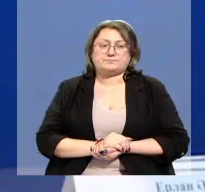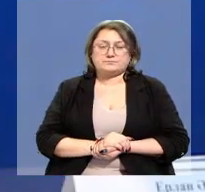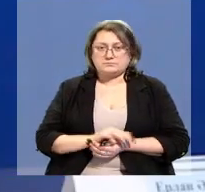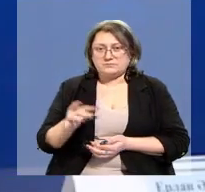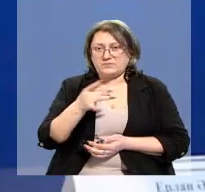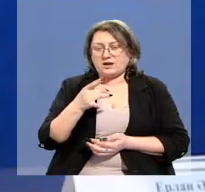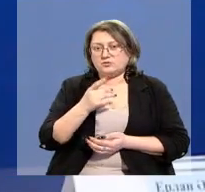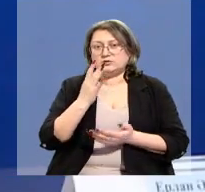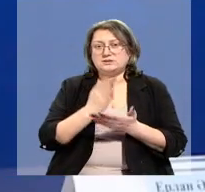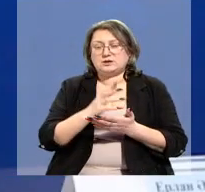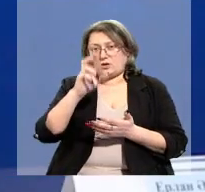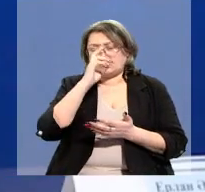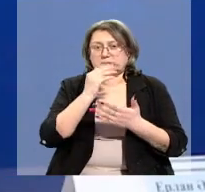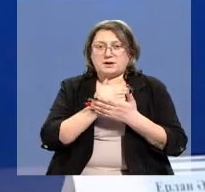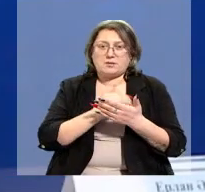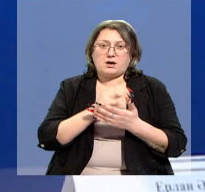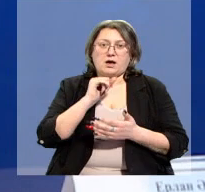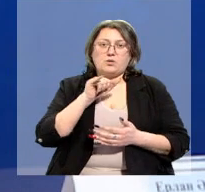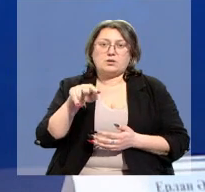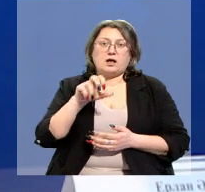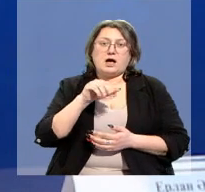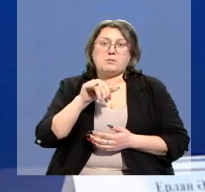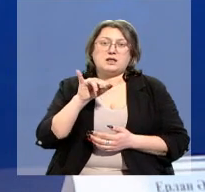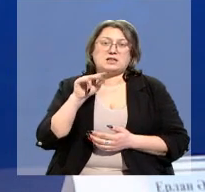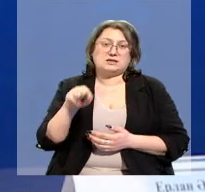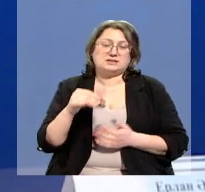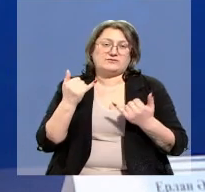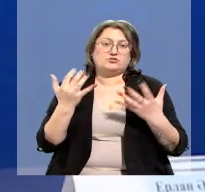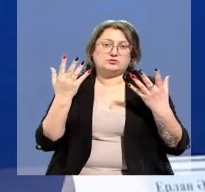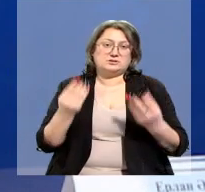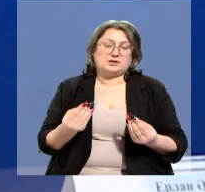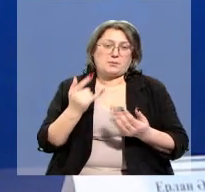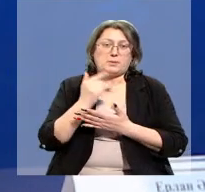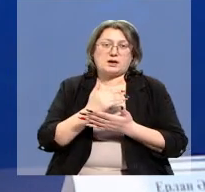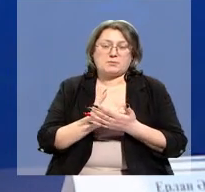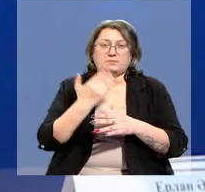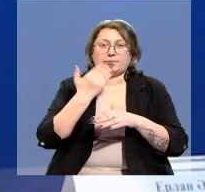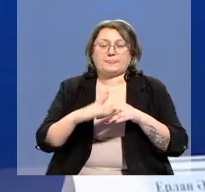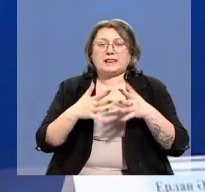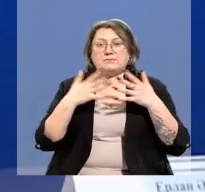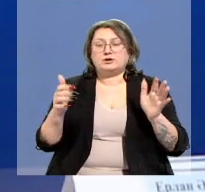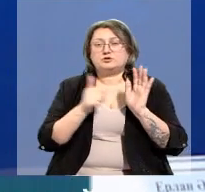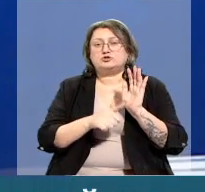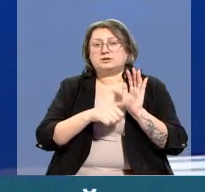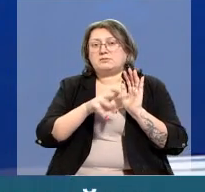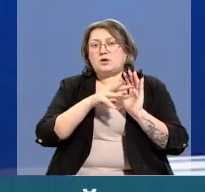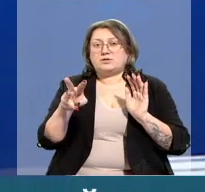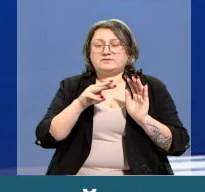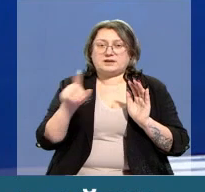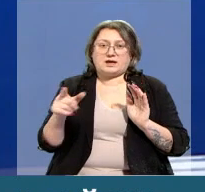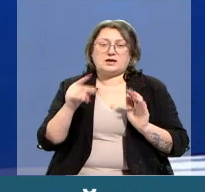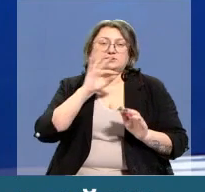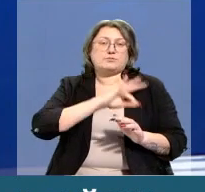В районе действует государственная программа «Аул Аманате». На сегодняшний день по программе выделено более 60 миллионов тенге.